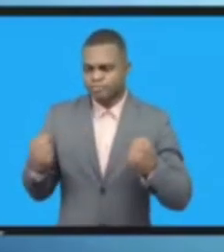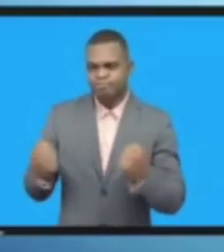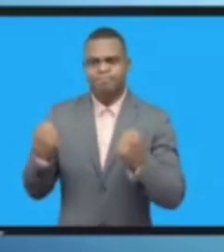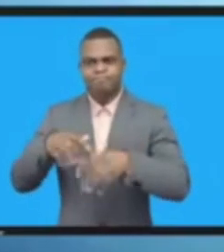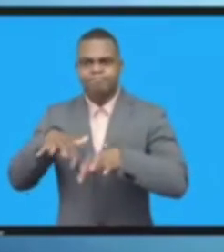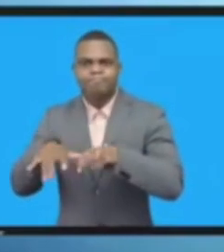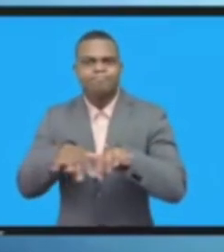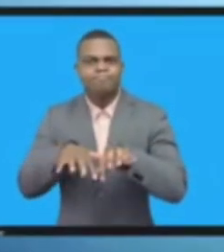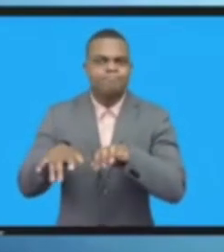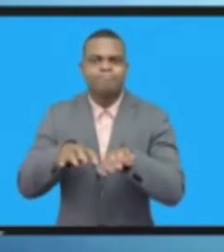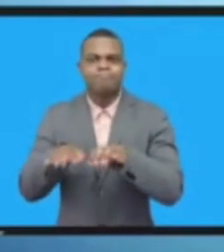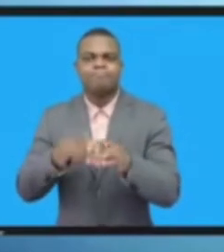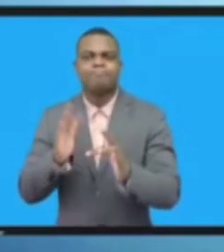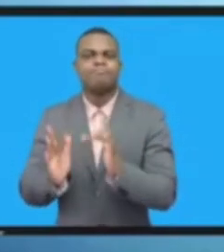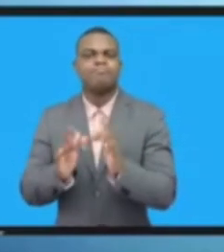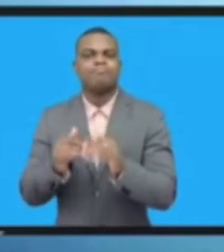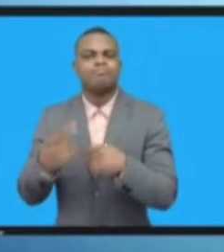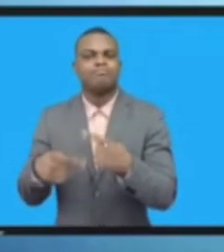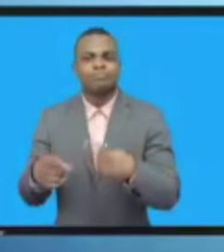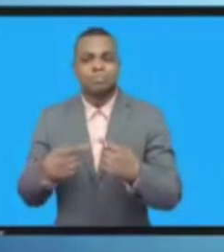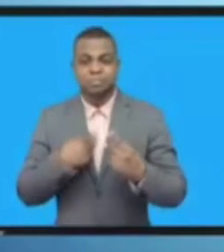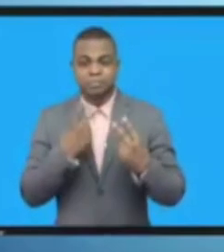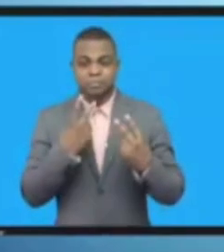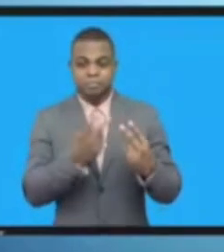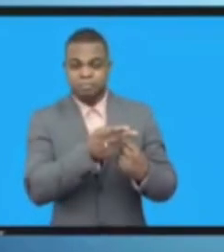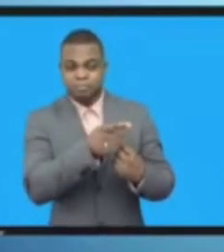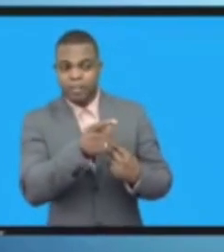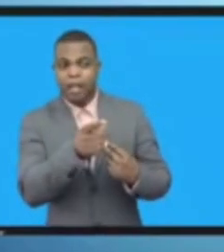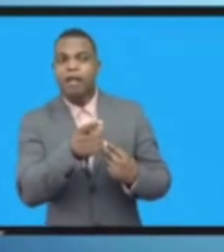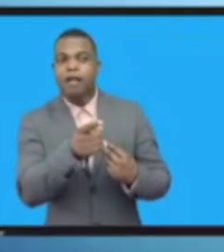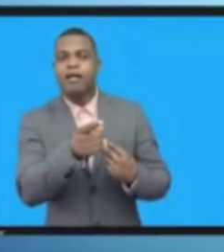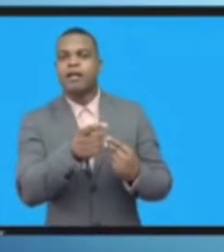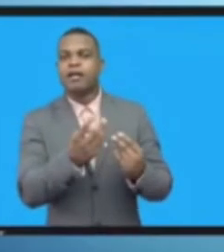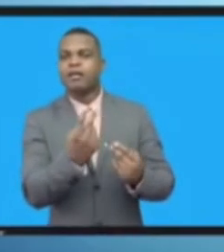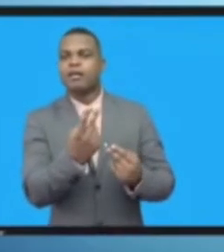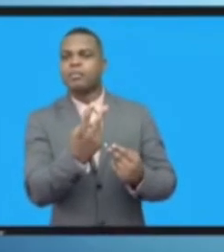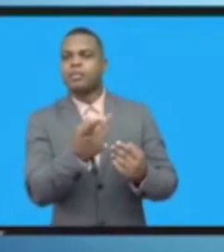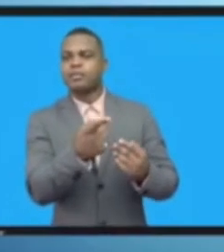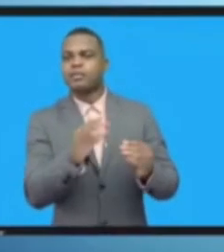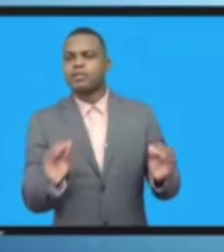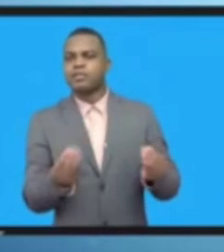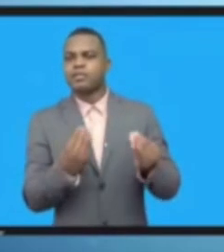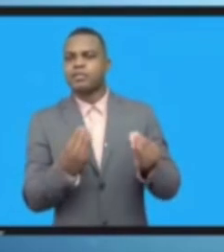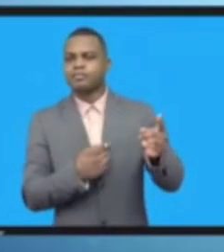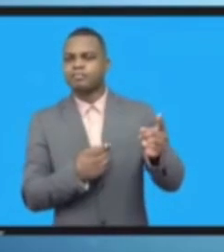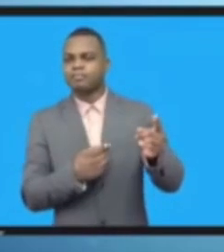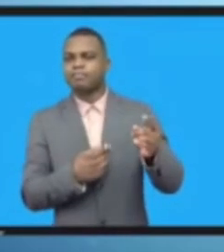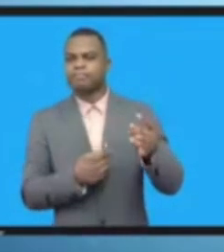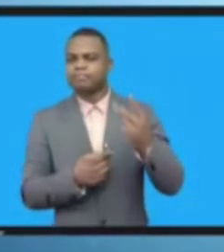أود أن أرشيد بأمانة المنتدى تحت إدارة أنيا جينغو